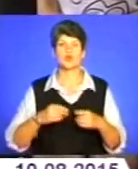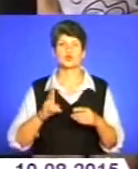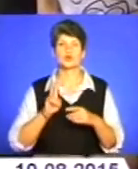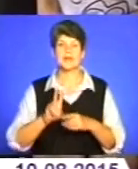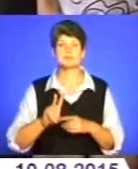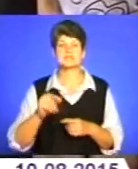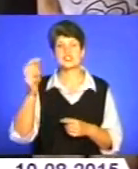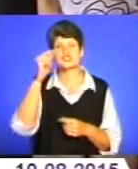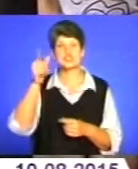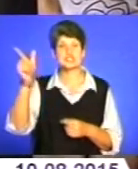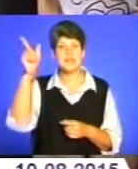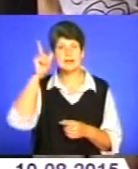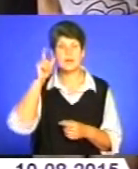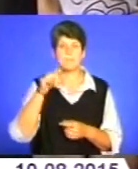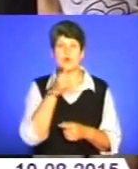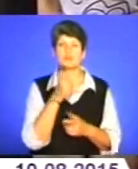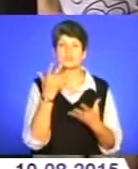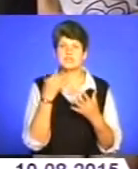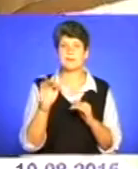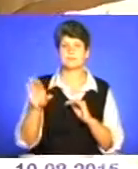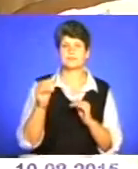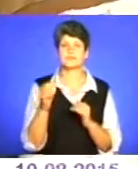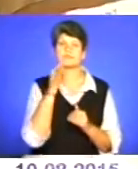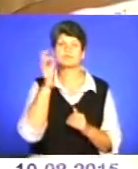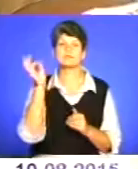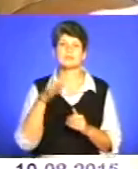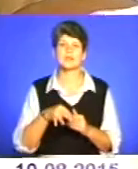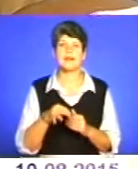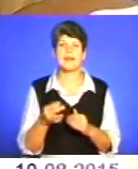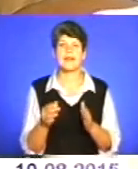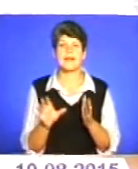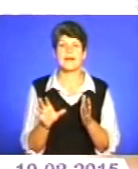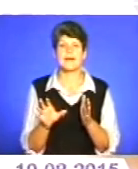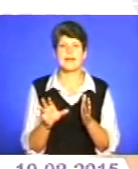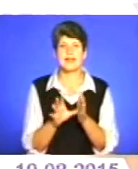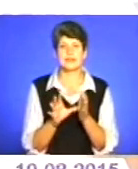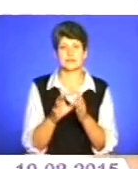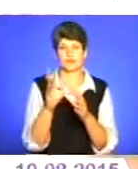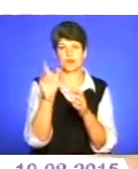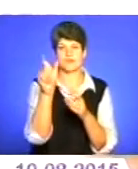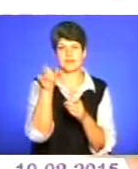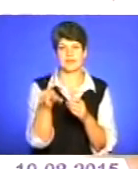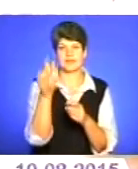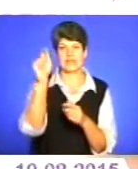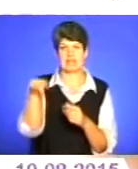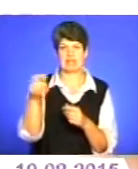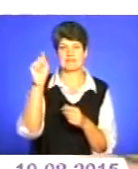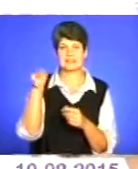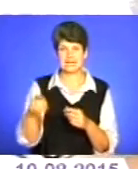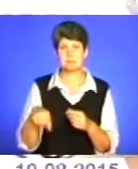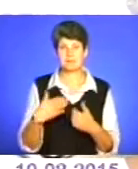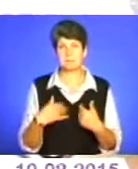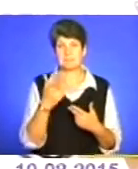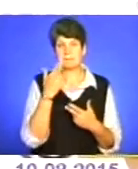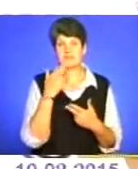Спробують транспортники запозичити ще один європейський досвід – електронні квитки. Квитка, який ми звикли сьогодні купляти,